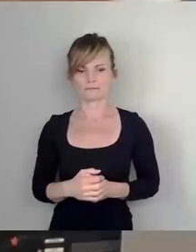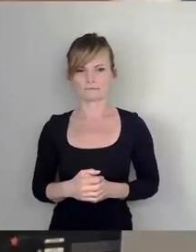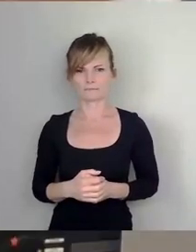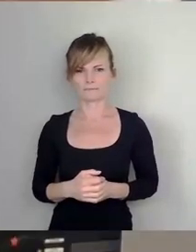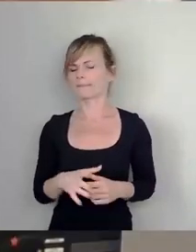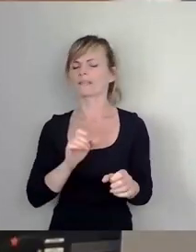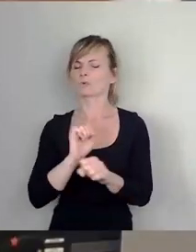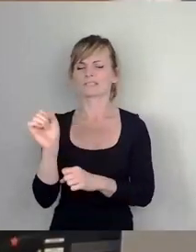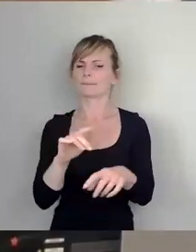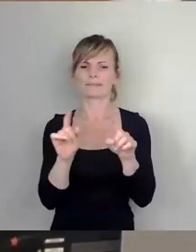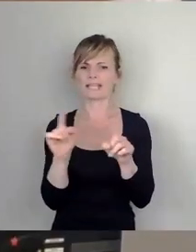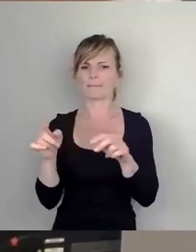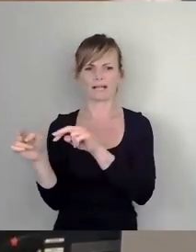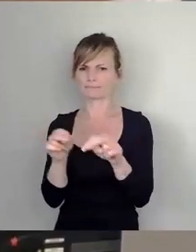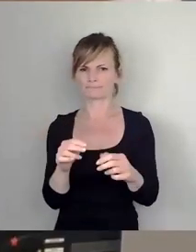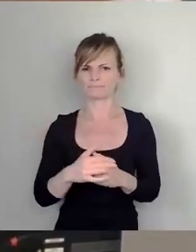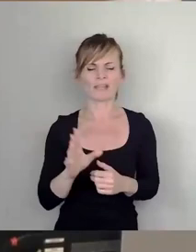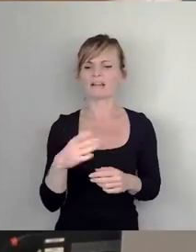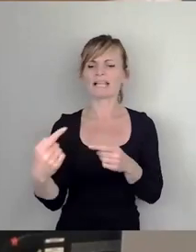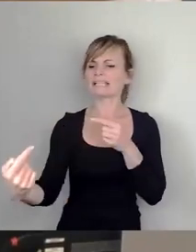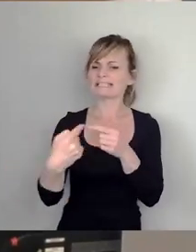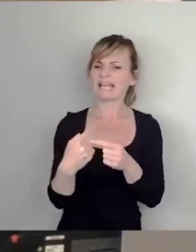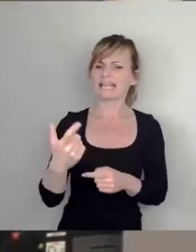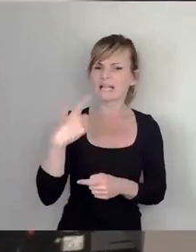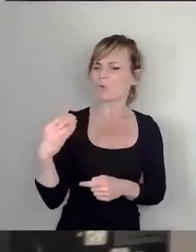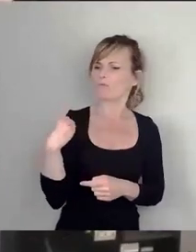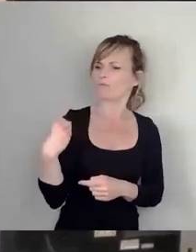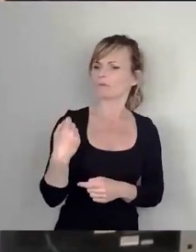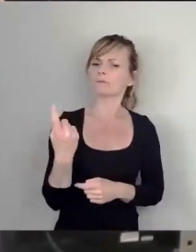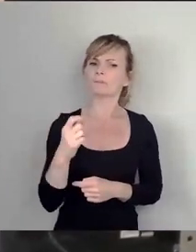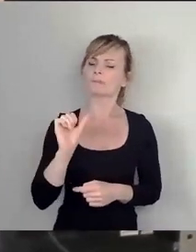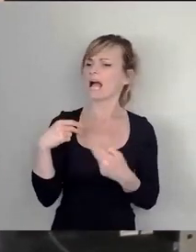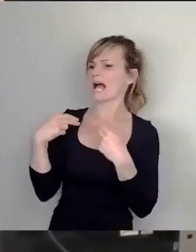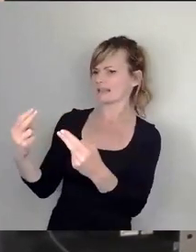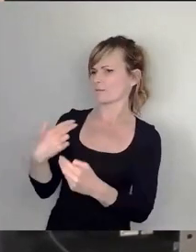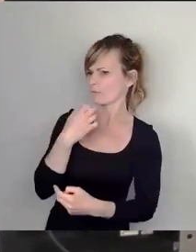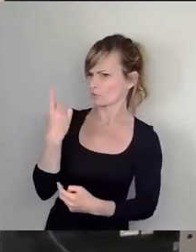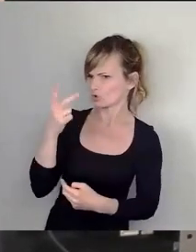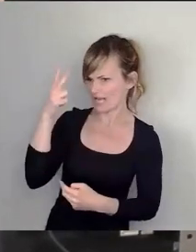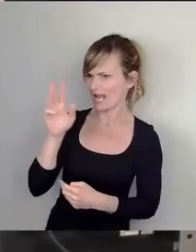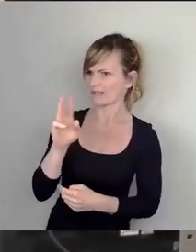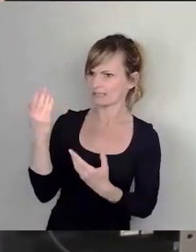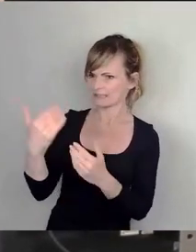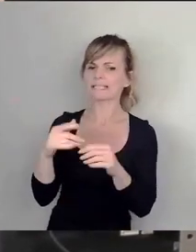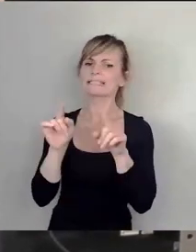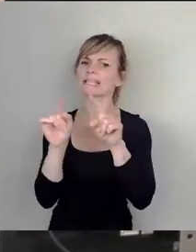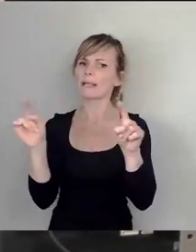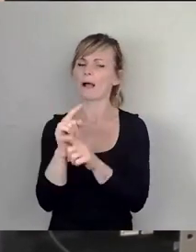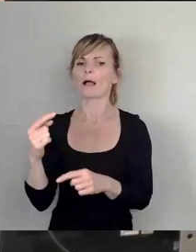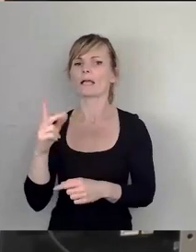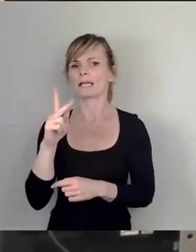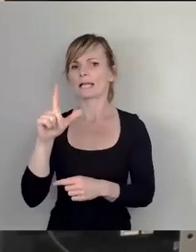Thema. Und ich würde doch, weil Sie mich so direkt angesprochen haben, Herr Wirtz doch noch mal antworten, vor allen Dingen auf das Thema Klemperer.